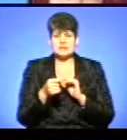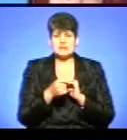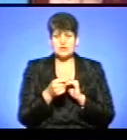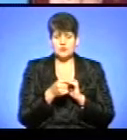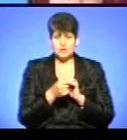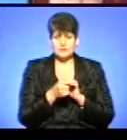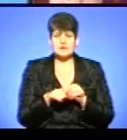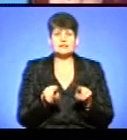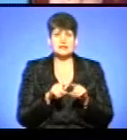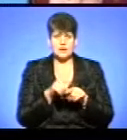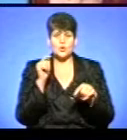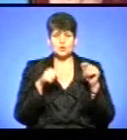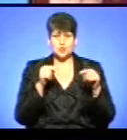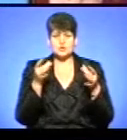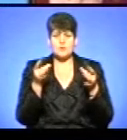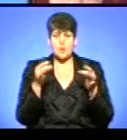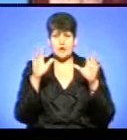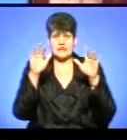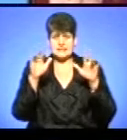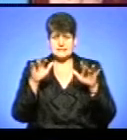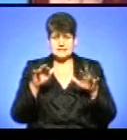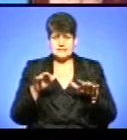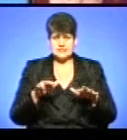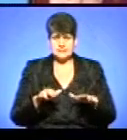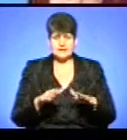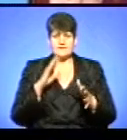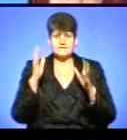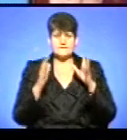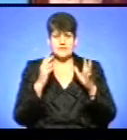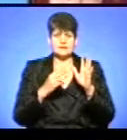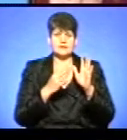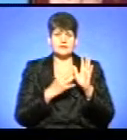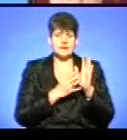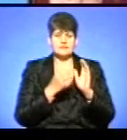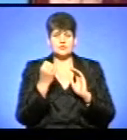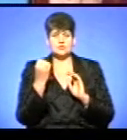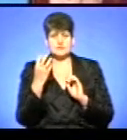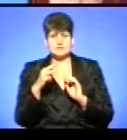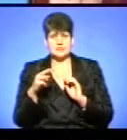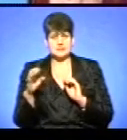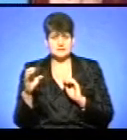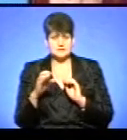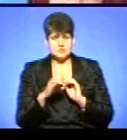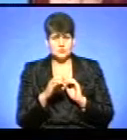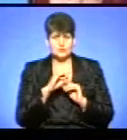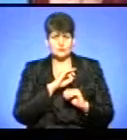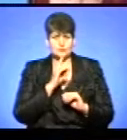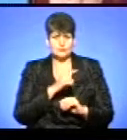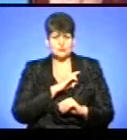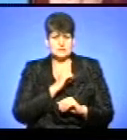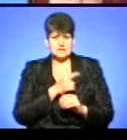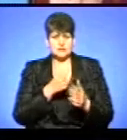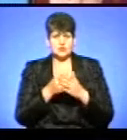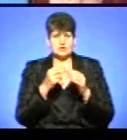також дощ з мокрим снігом. Північно-західний вітер – 9-14 метрів за секунду. Посиленням його – до